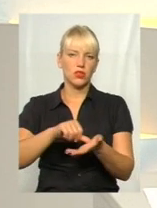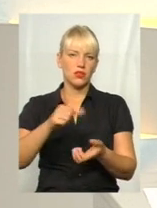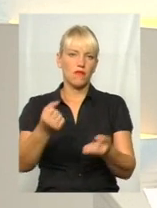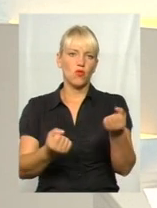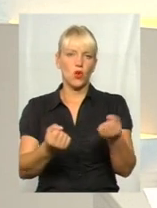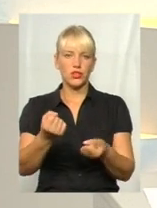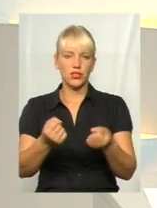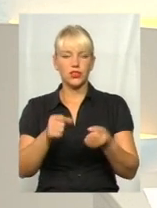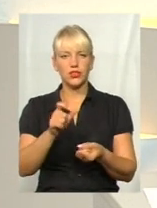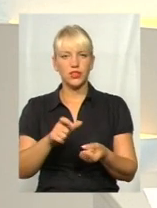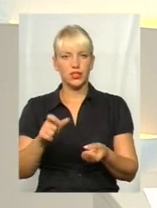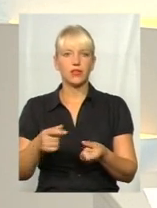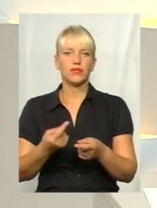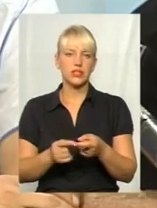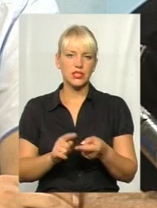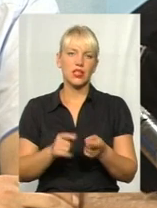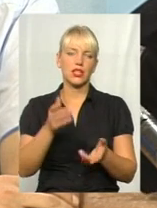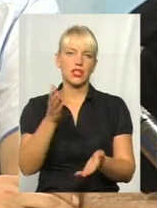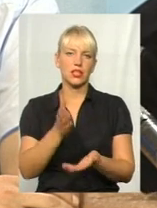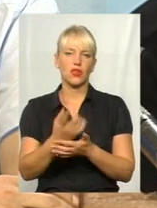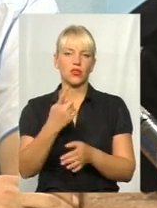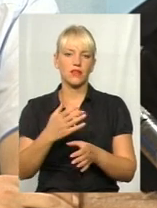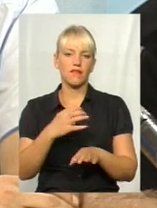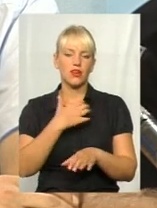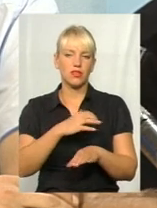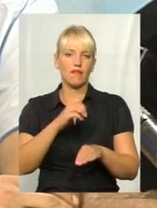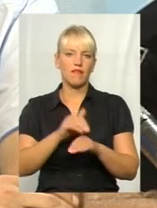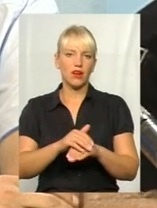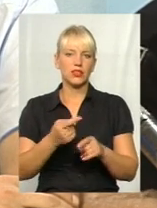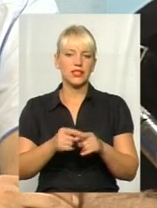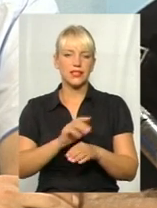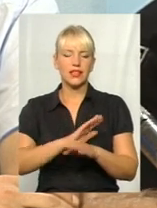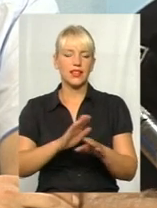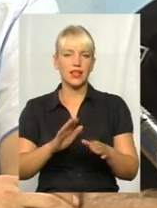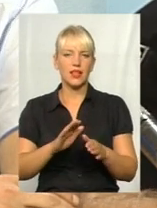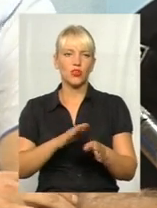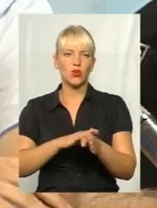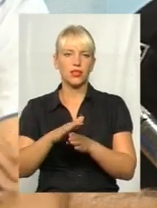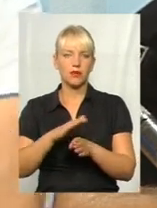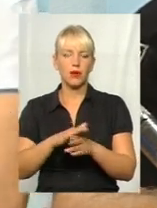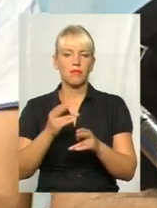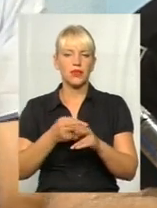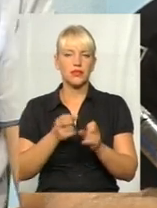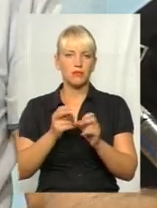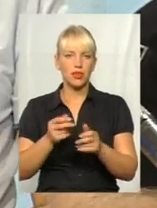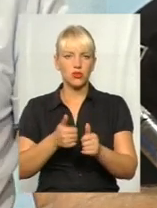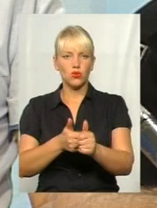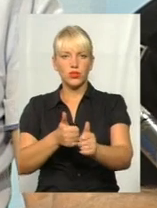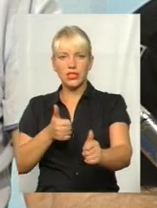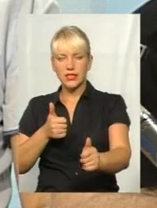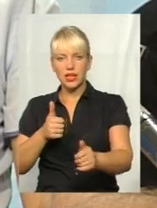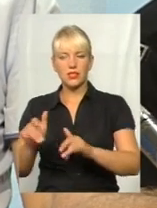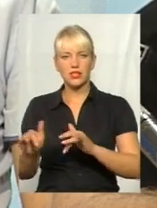руху? Є декілька різних факторів. Один із факторів – це недотримання безпечної дистанції руху. Перевищення